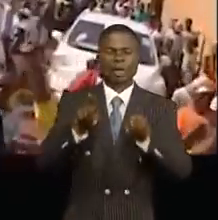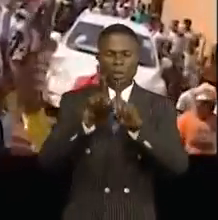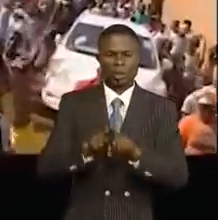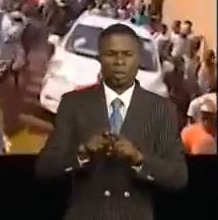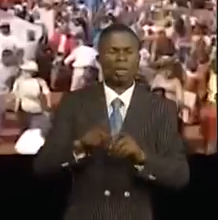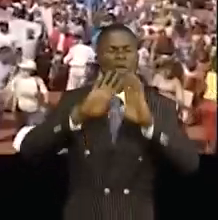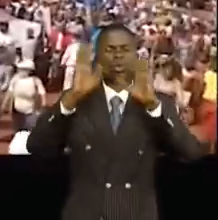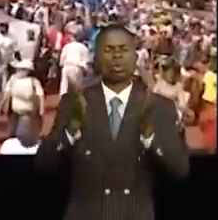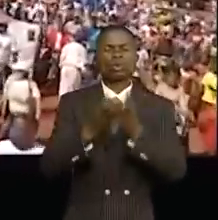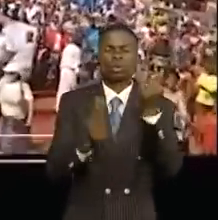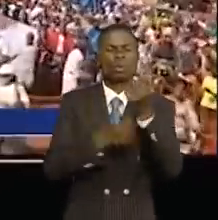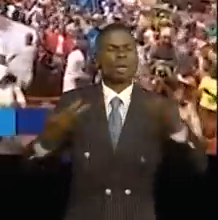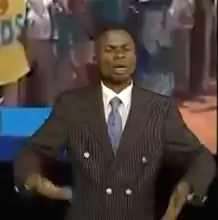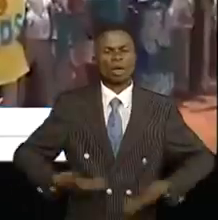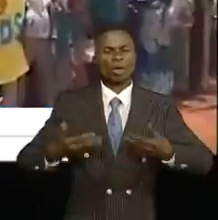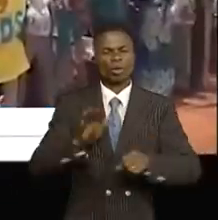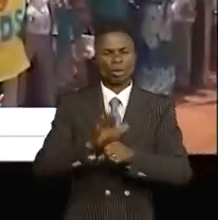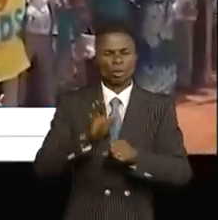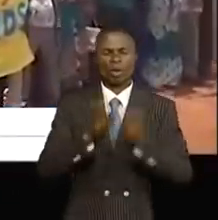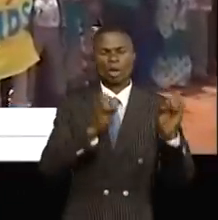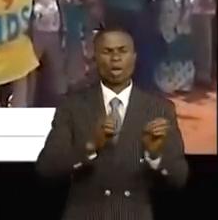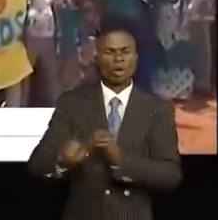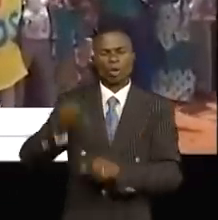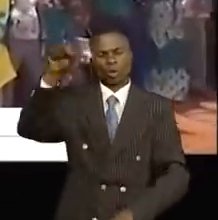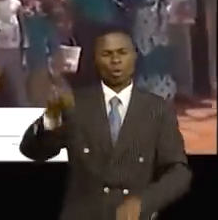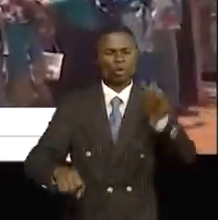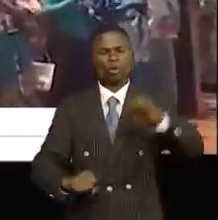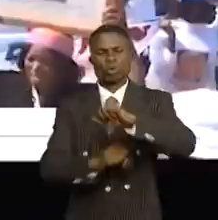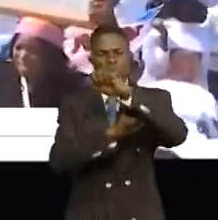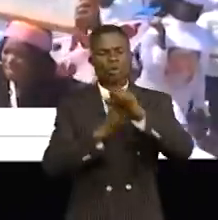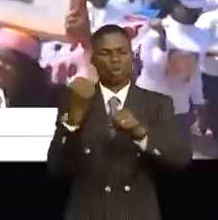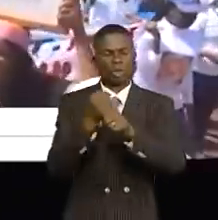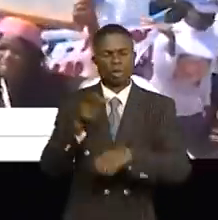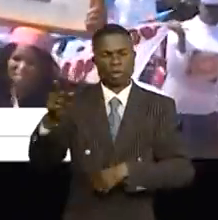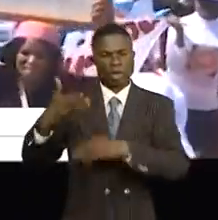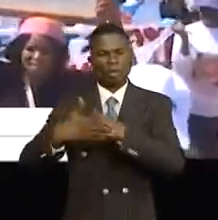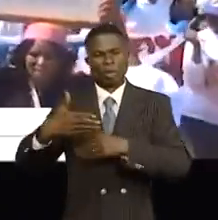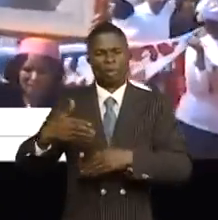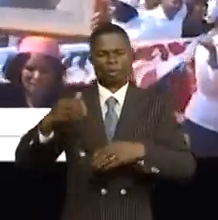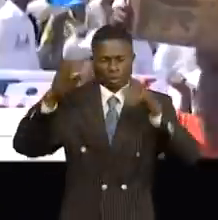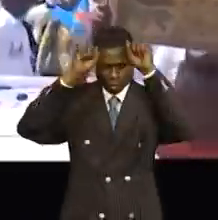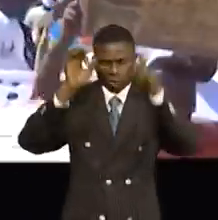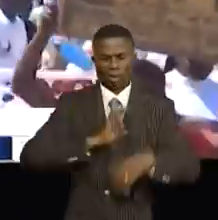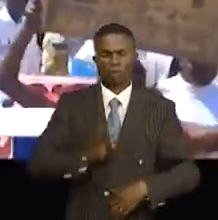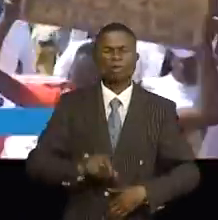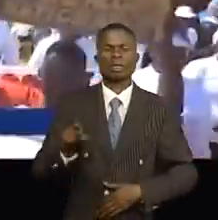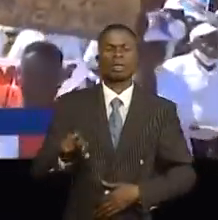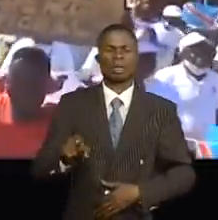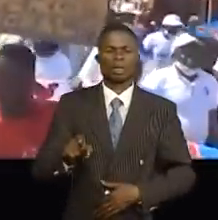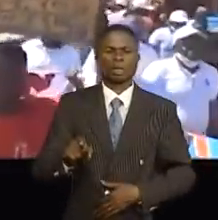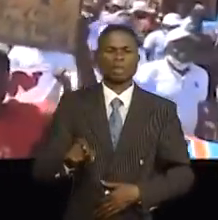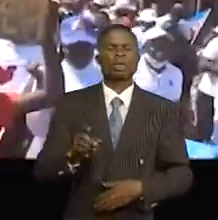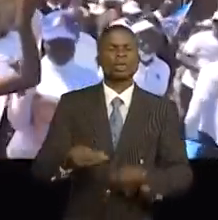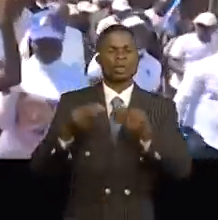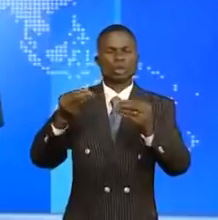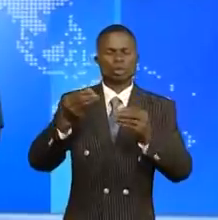'admiration de ses concitoyens qui ne cesse d'organiser de marches de soutien en son faveur aux côtés du chef de l'État, Félix 137-Kéli, à qui il